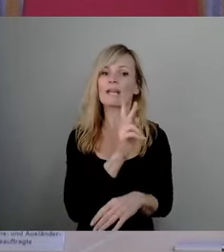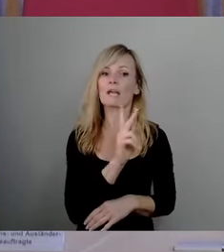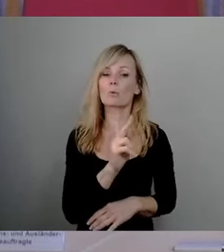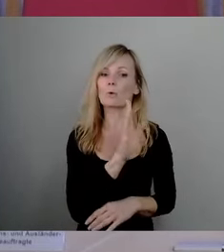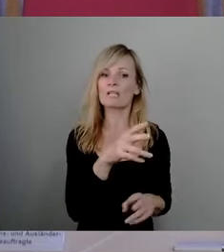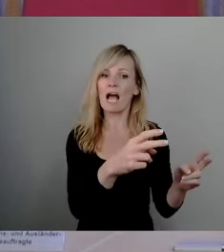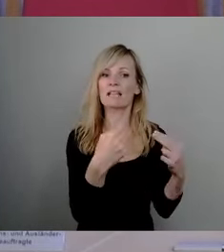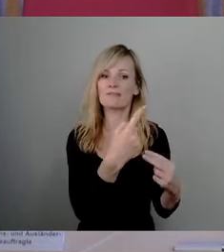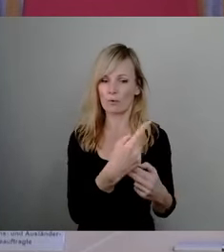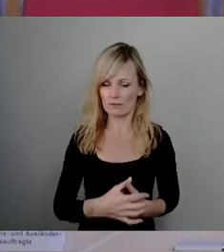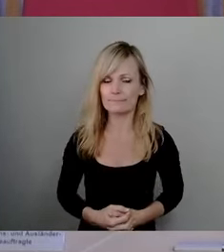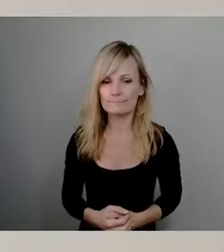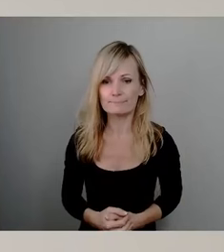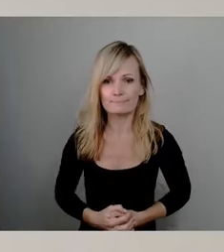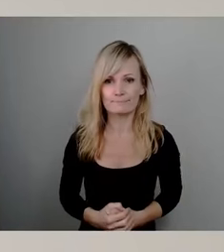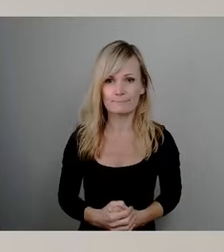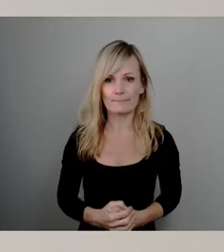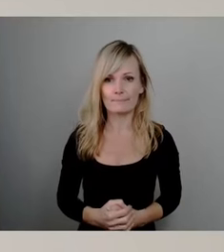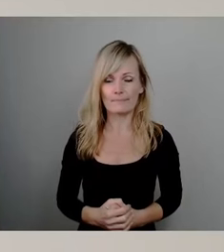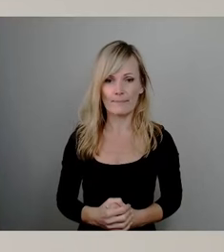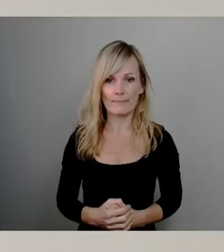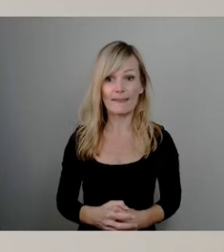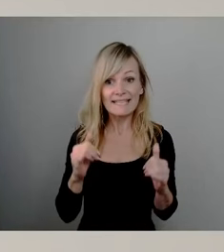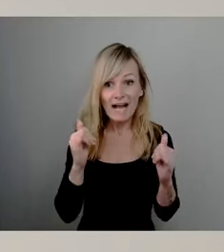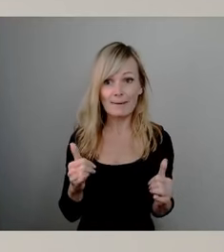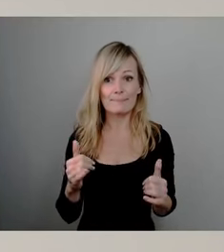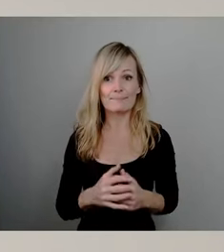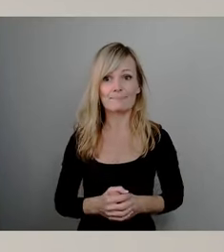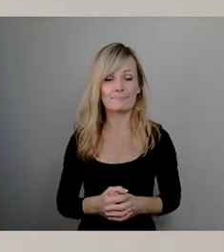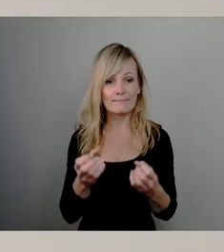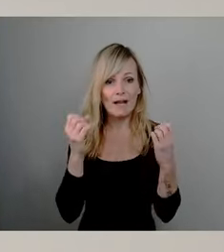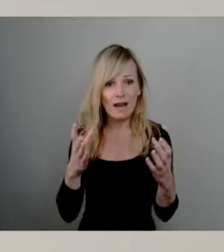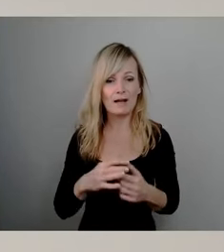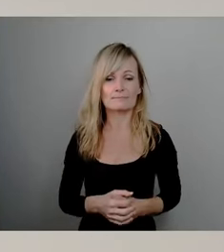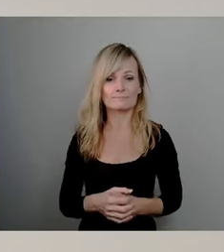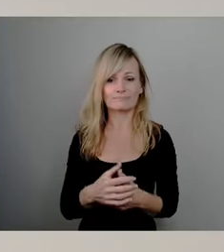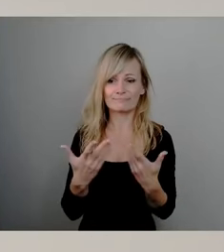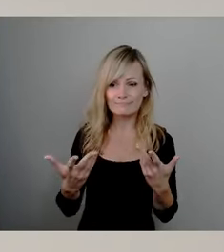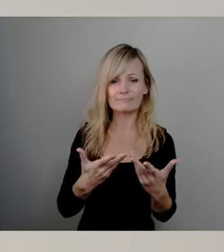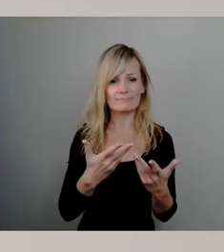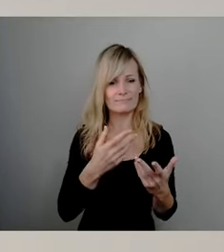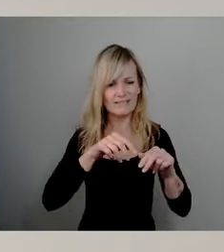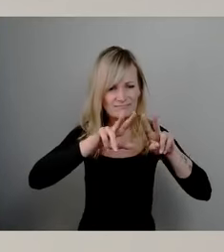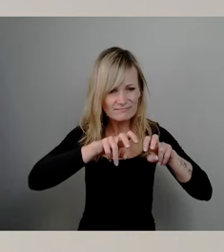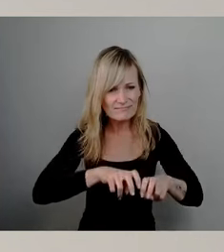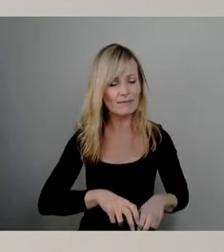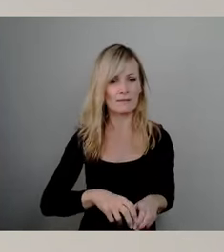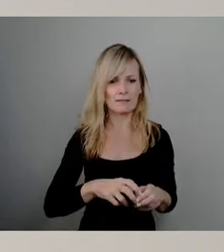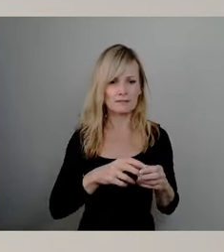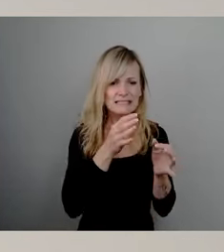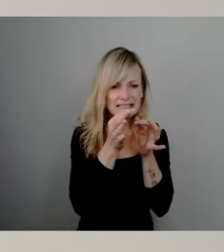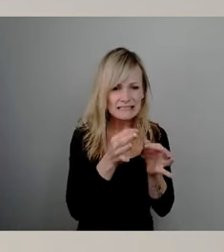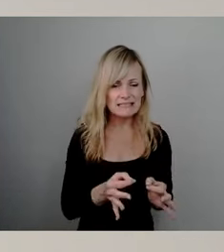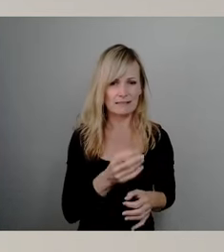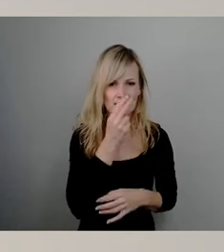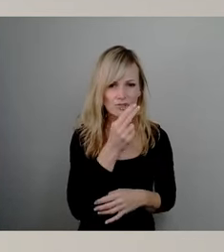gilt mal, ja, es wird mit großer Intensität an der Aufarbeitung der Ursachen gearbeitet und natürlich